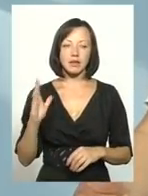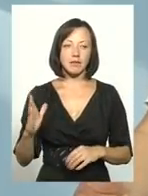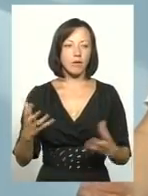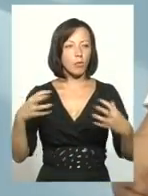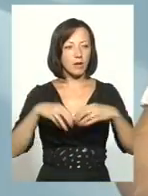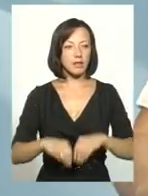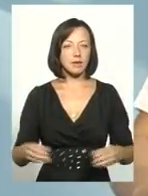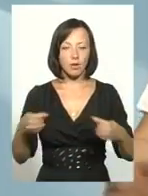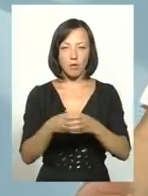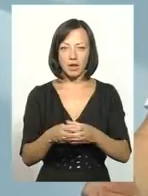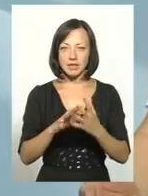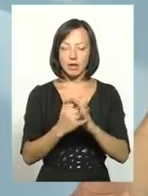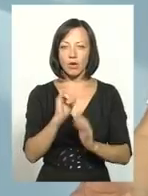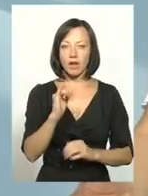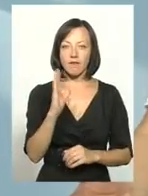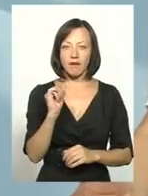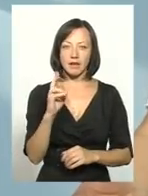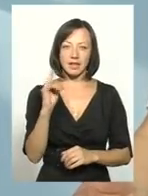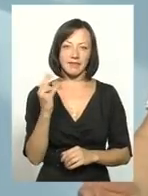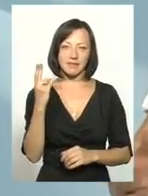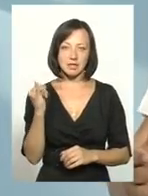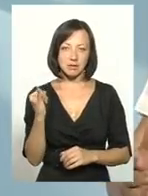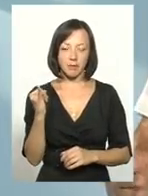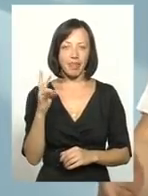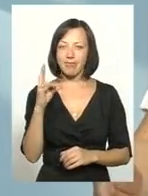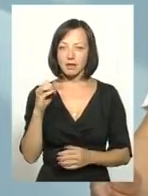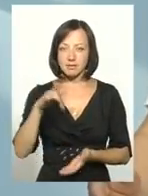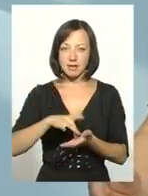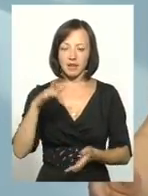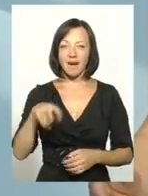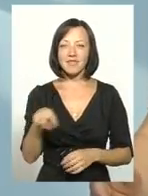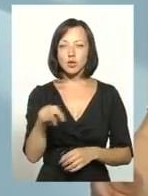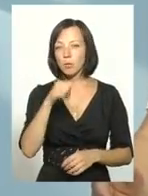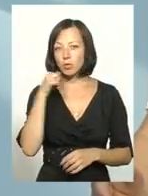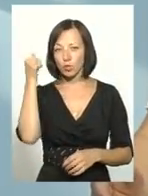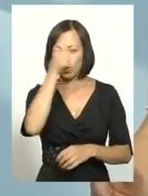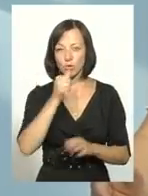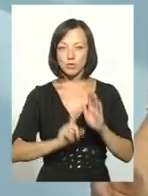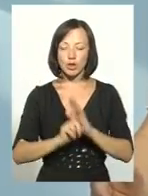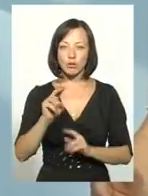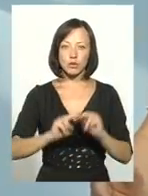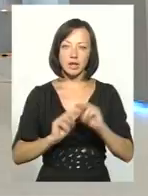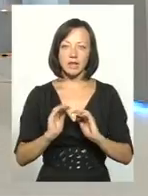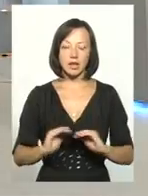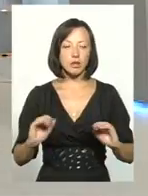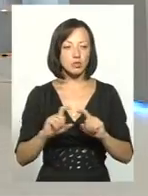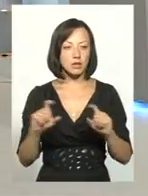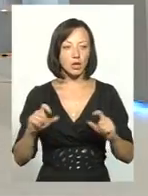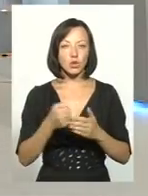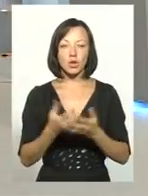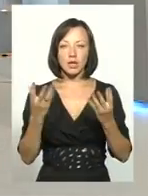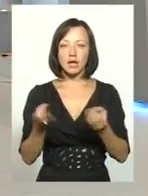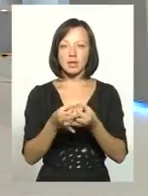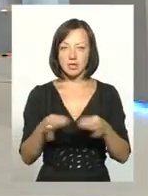територіальна громада, село Іванківці, тобто не адміністративний центр, в листопаді минулого року розпочали будівництво дитячого садка. До Дня